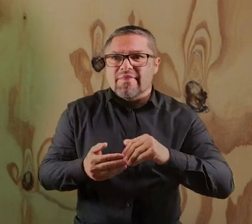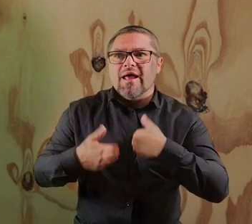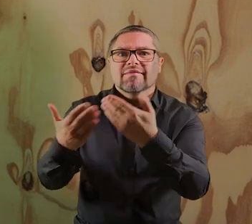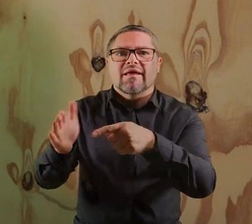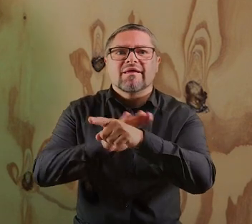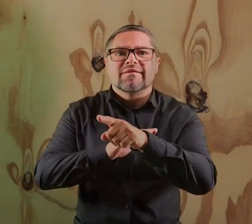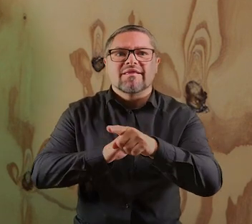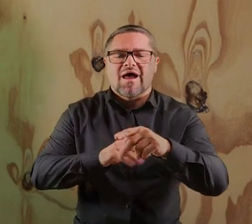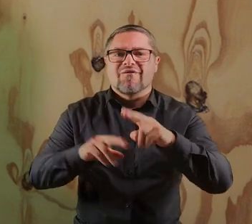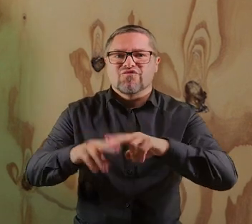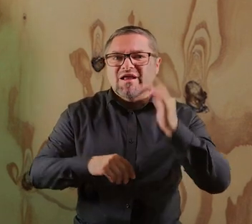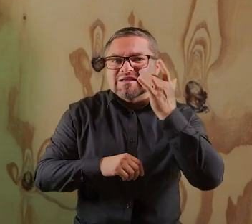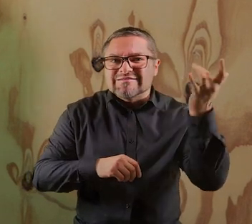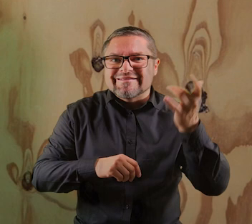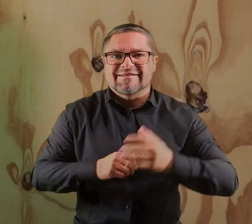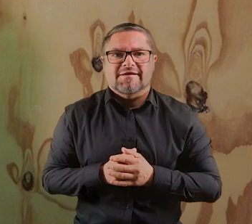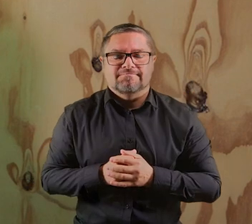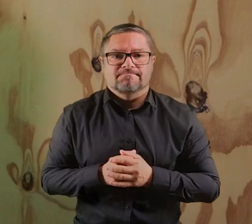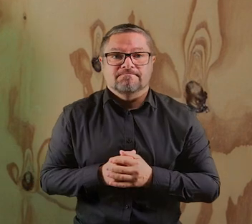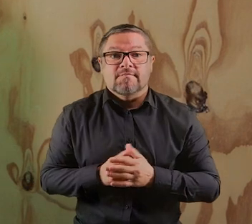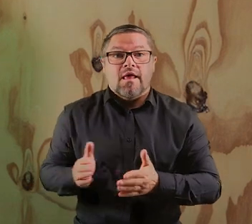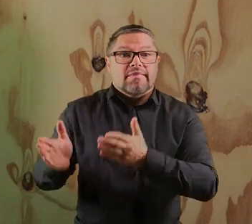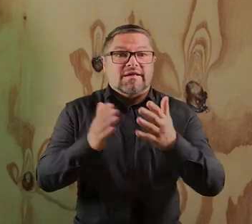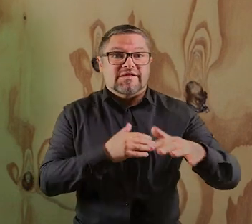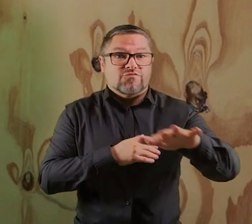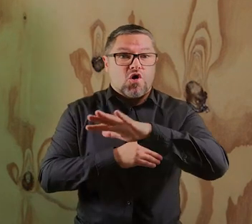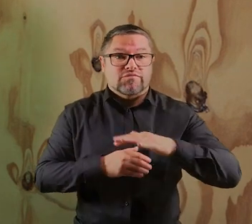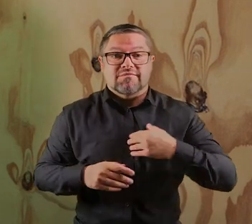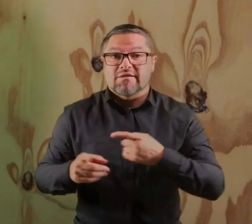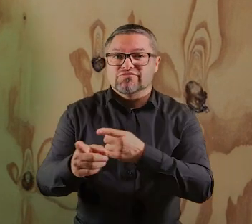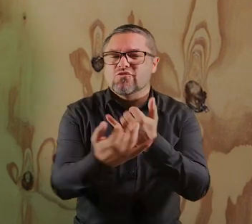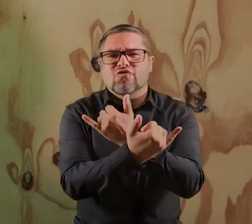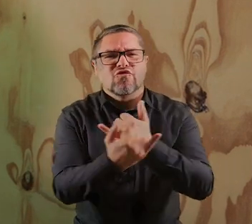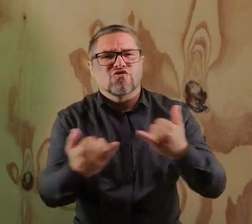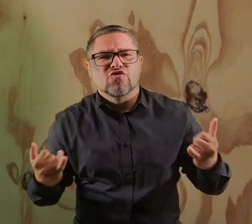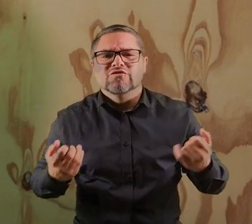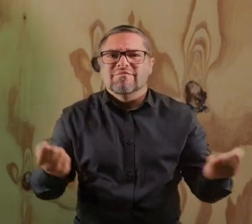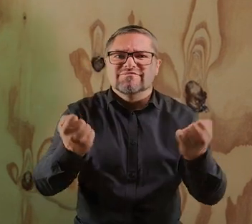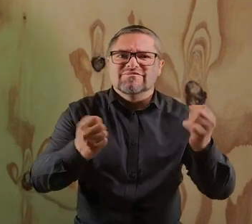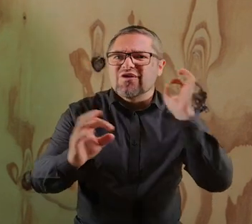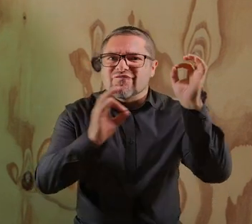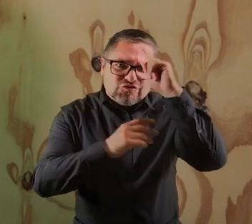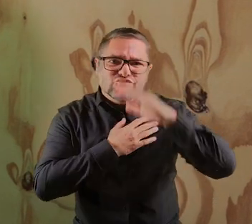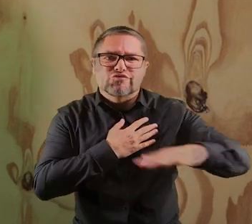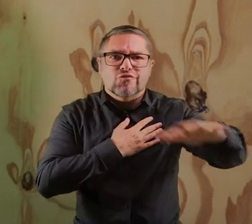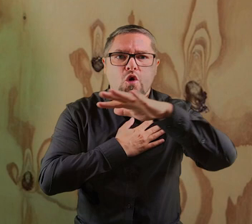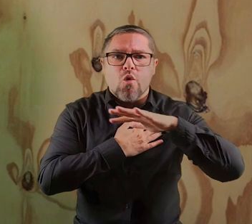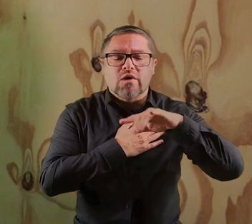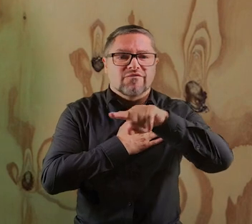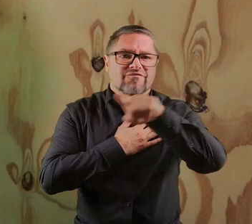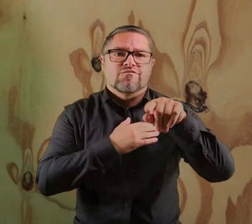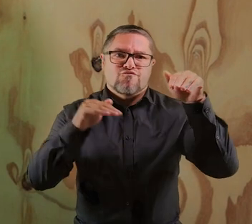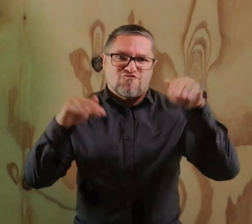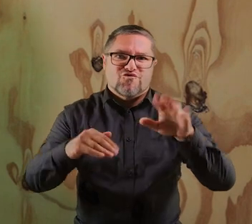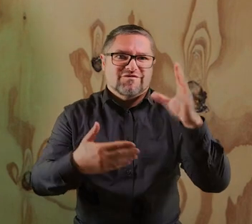naszej organizacji. Kolejnym takim obszarem, do którego bardzo Was zachęcamy, to są różne akcje społeczne, w których